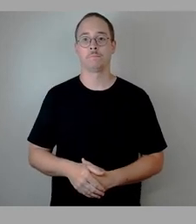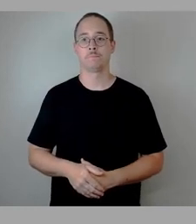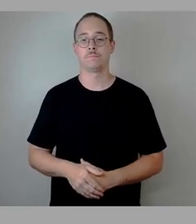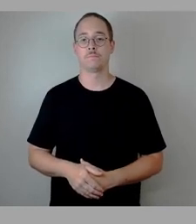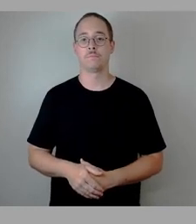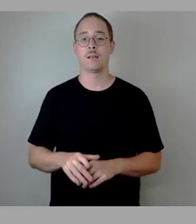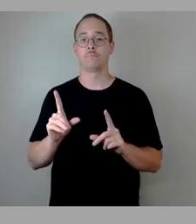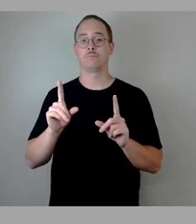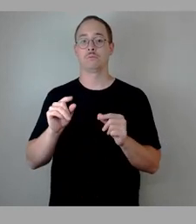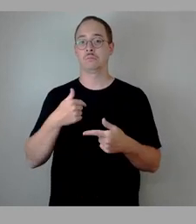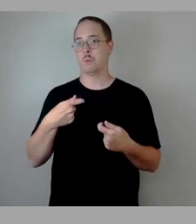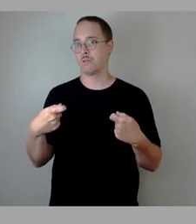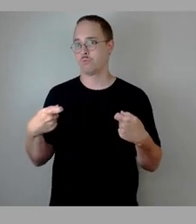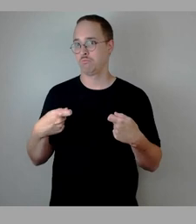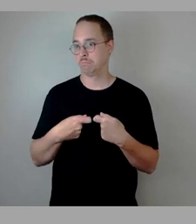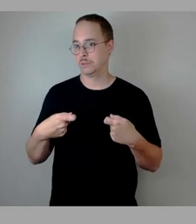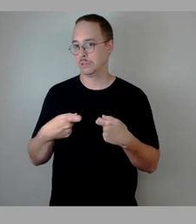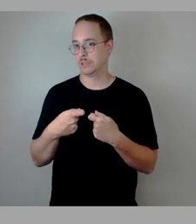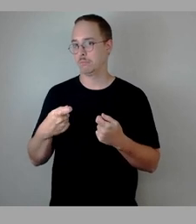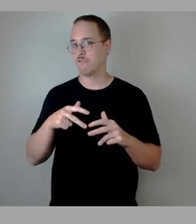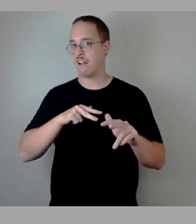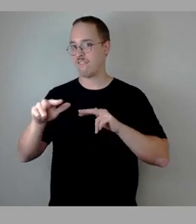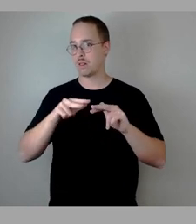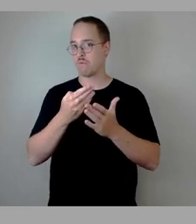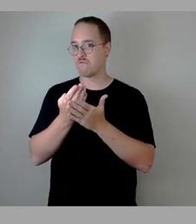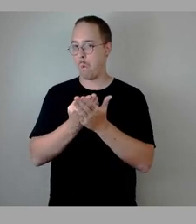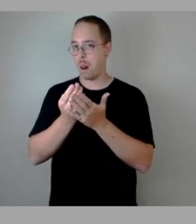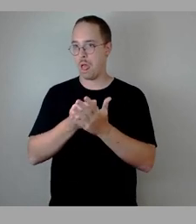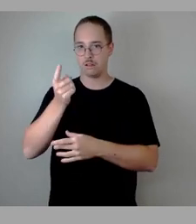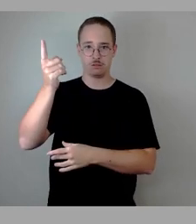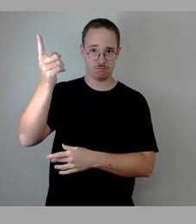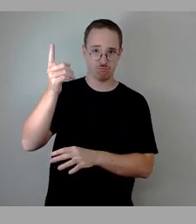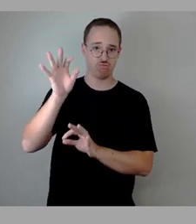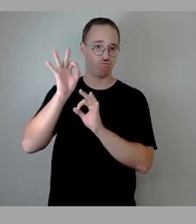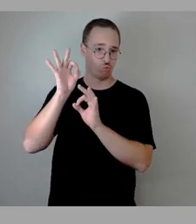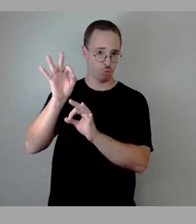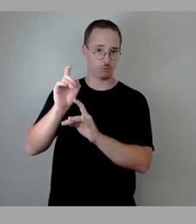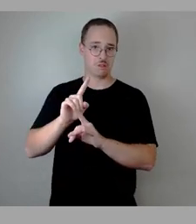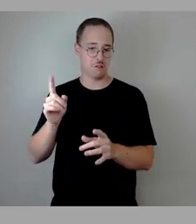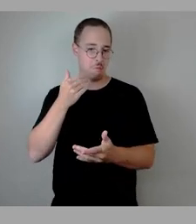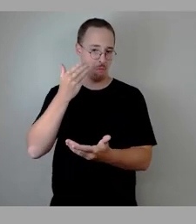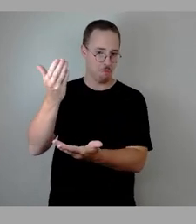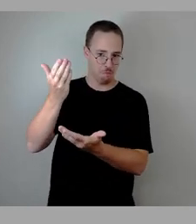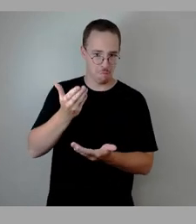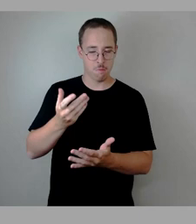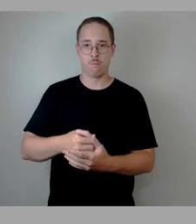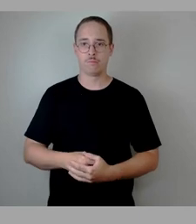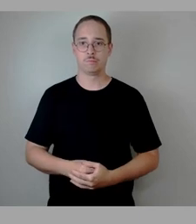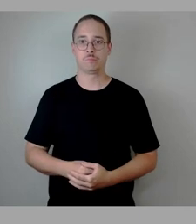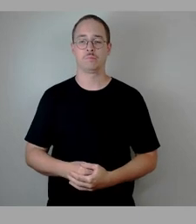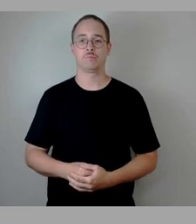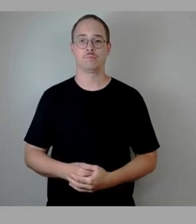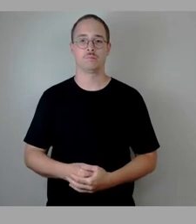wir mal gespannt, ob die Verwaltungsvorlage eine Mehrheit bekommt. Die darf ich jetzt unverändert